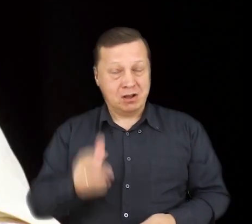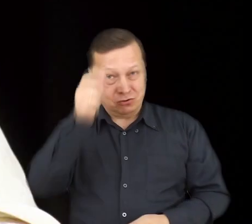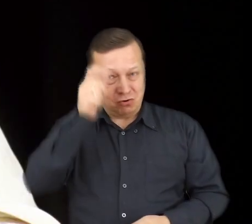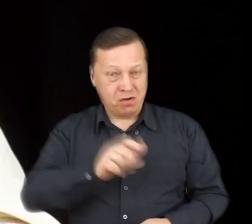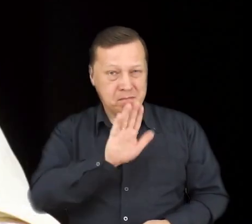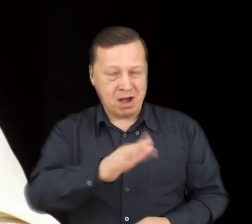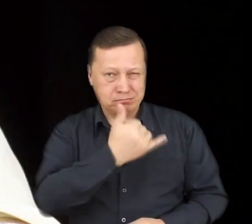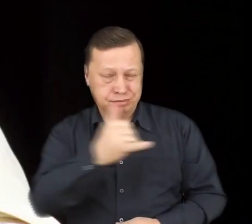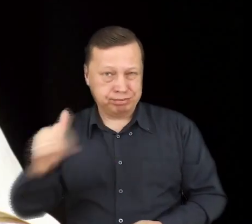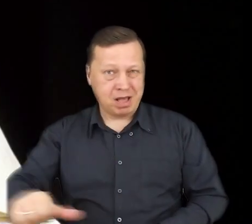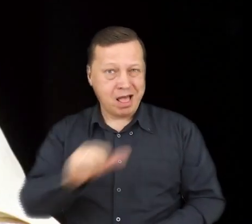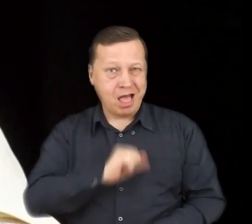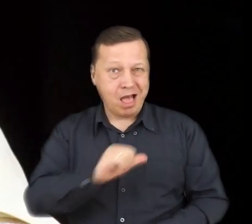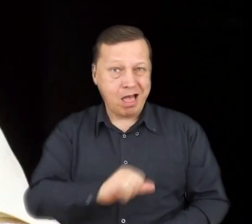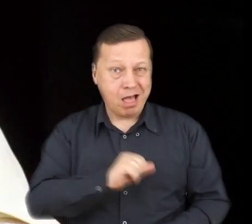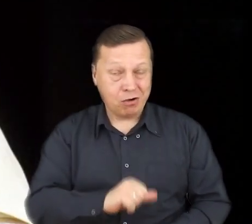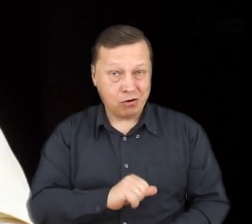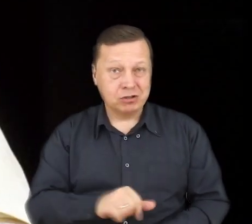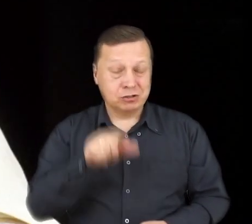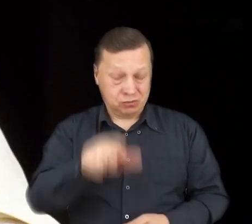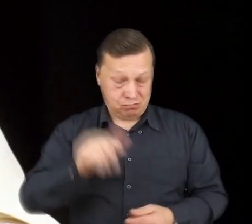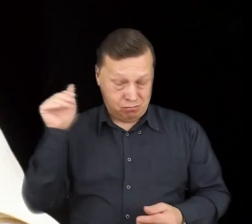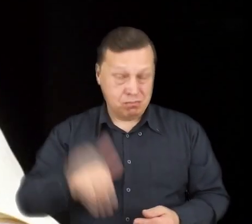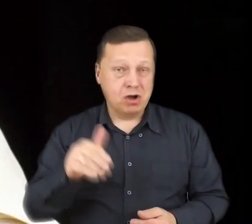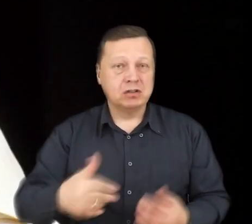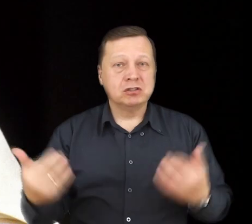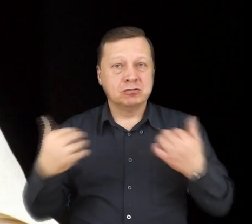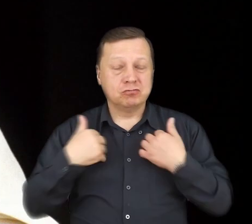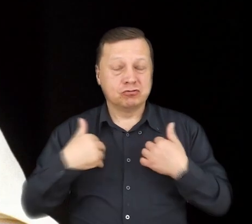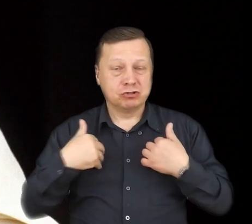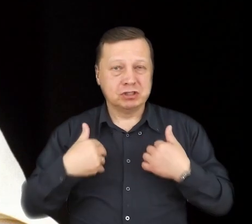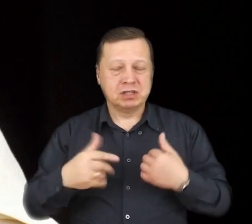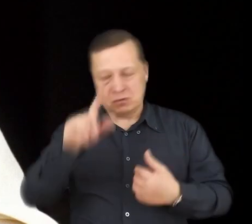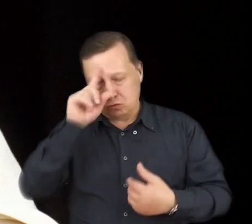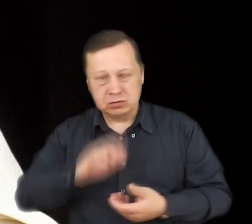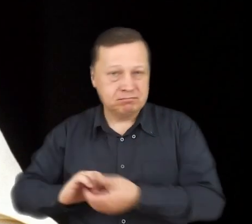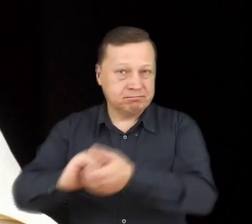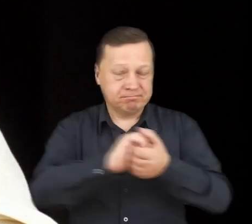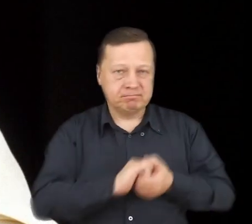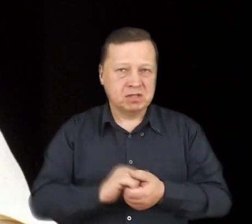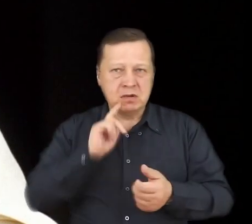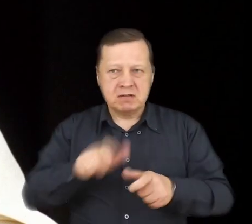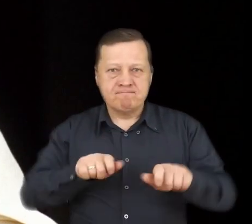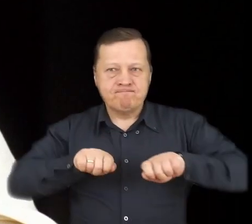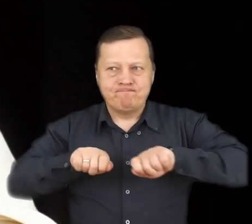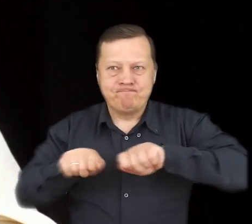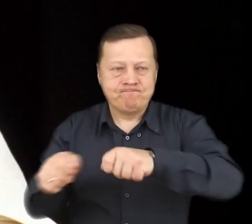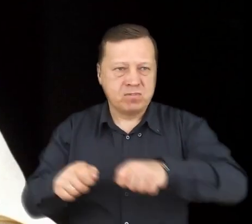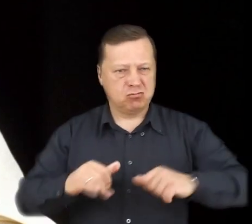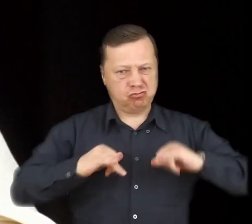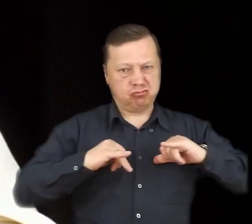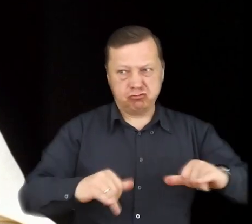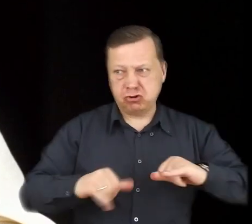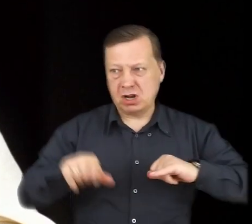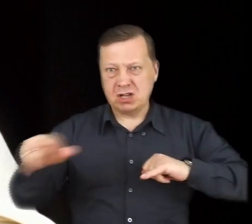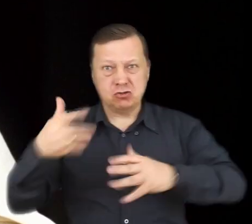drzemiące w człowieku egoizmy różnego gatunku mogą albo zamienić życie i współżycie w ludzi w system ucisku